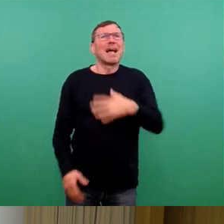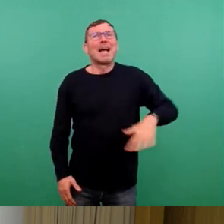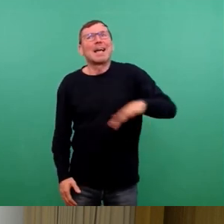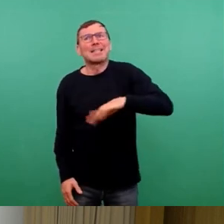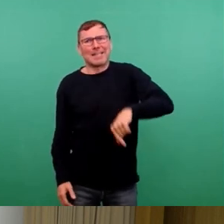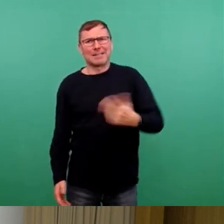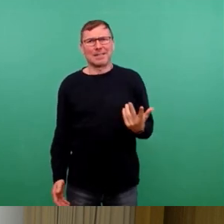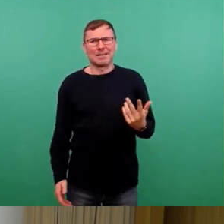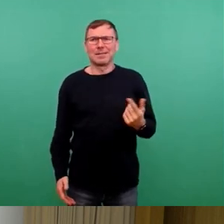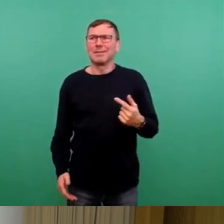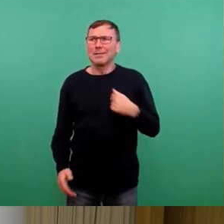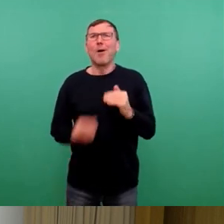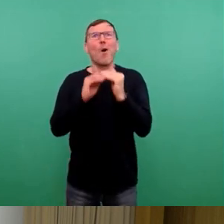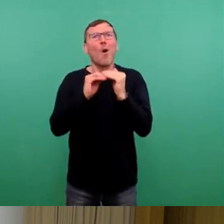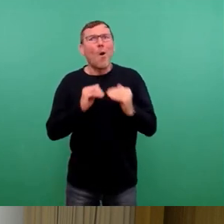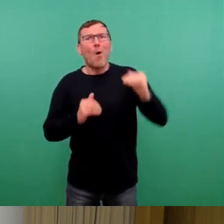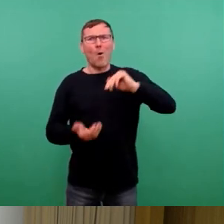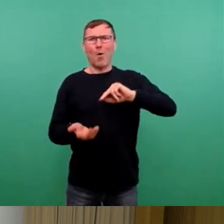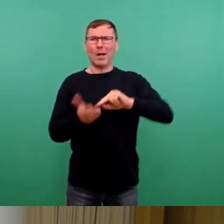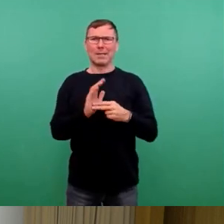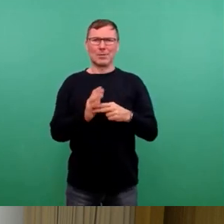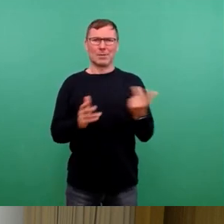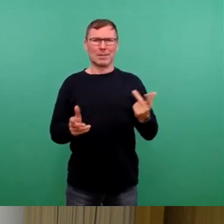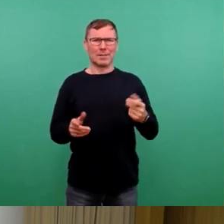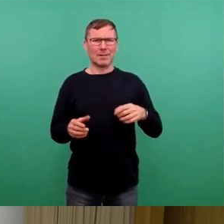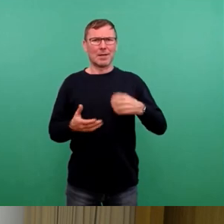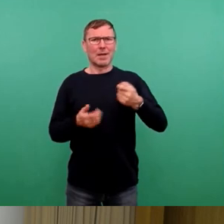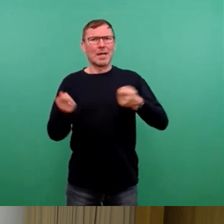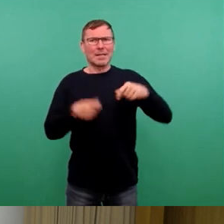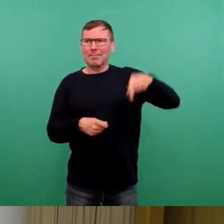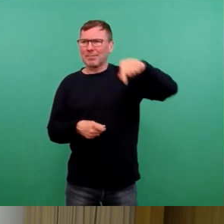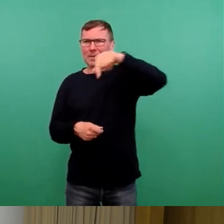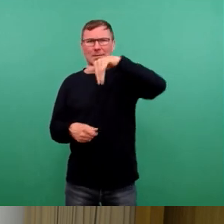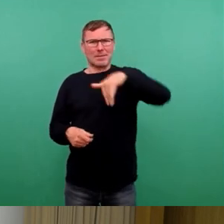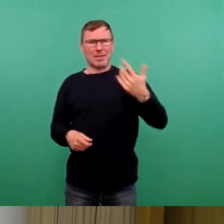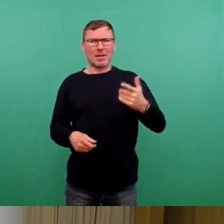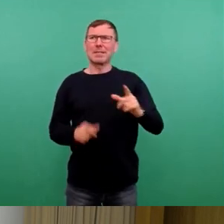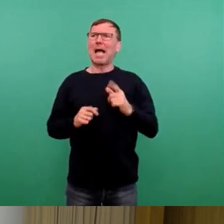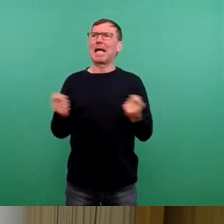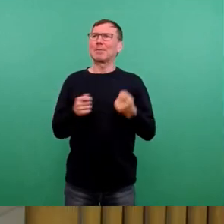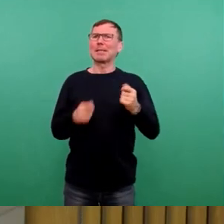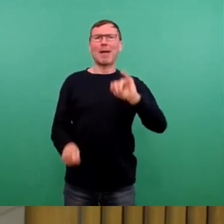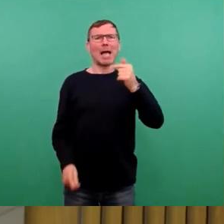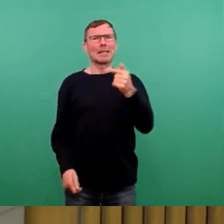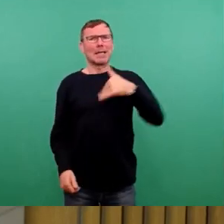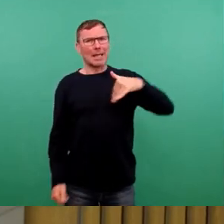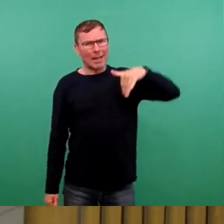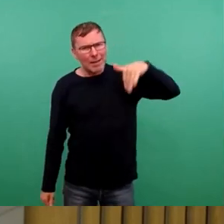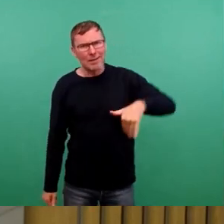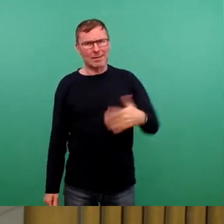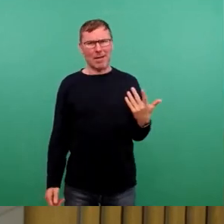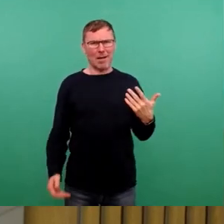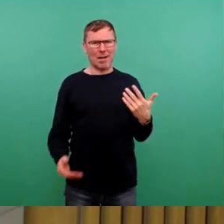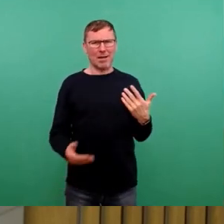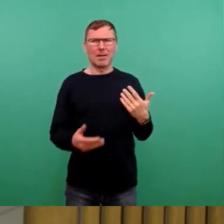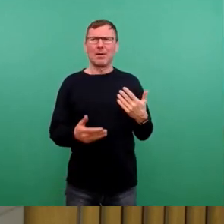hier auch für Hochtechnologie und allem, was dazugehört. Wir leisten uns auch einen Eigenbetrieb IT, wenn ich das richtig sehe. Seit Ewigkeiten wird das